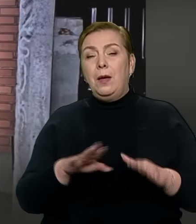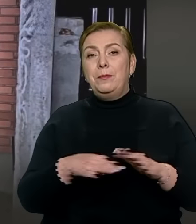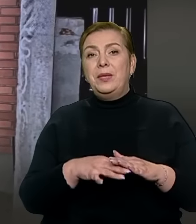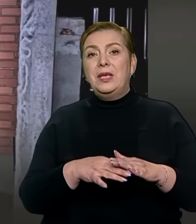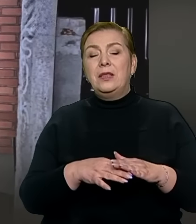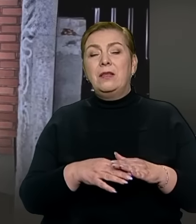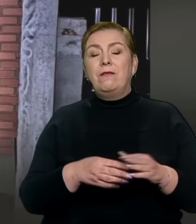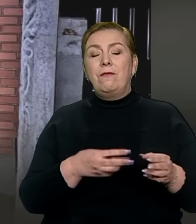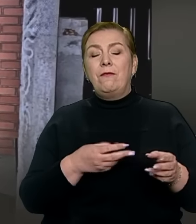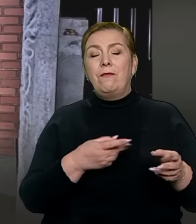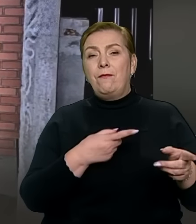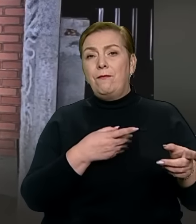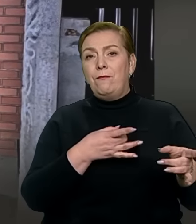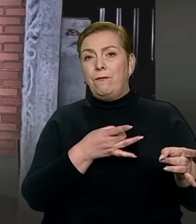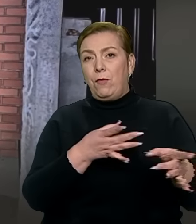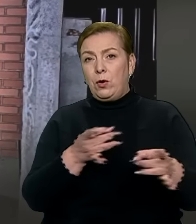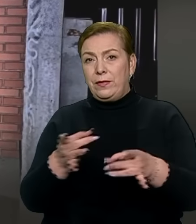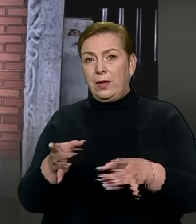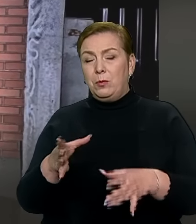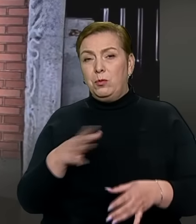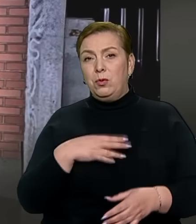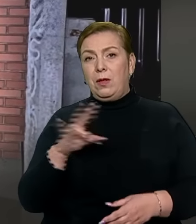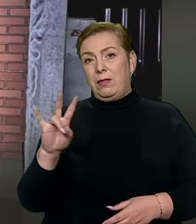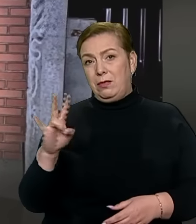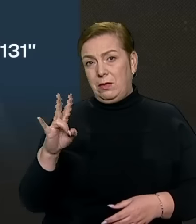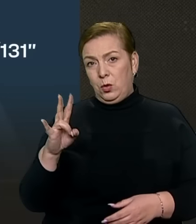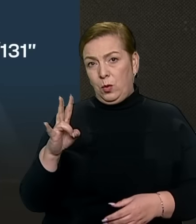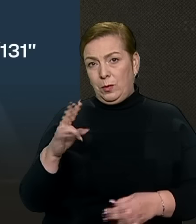Нікопольщина. Люди вціліли.